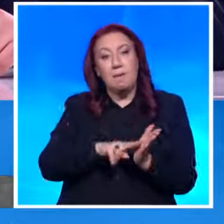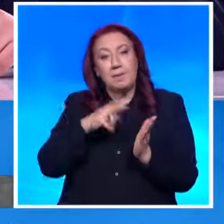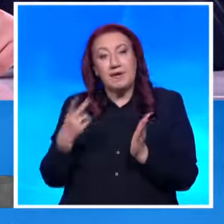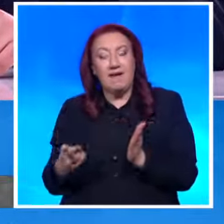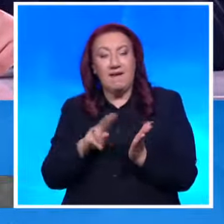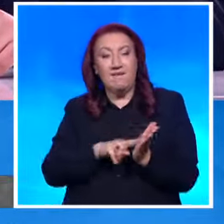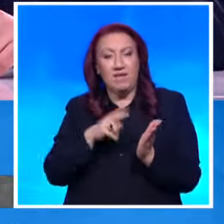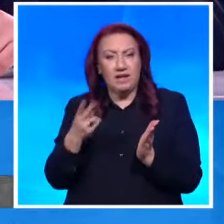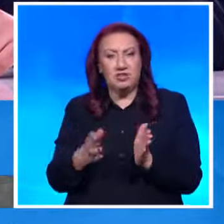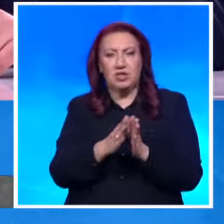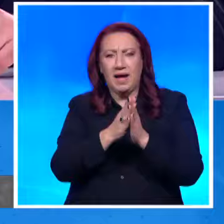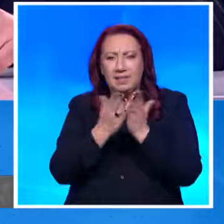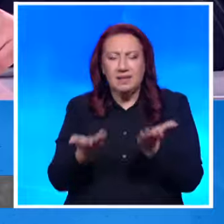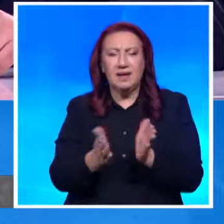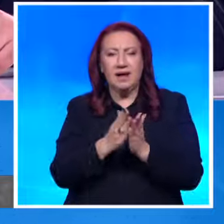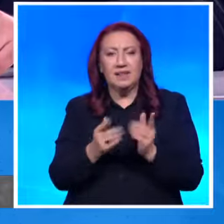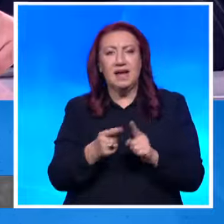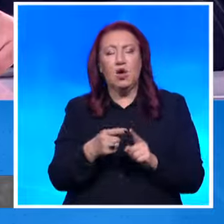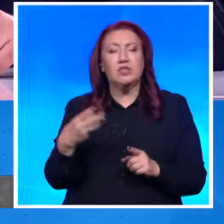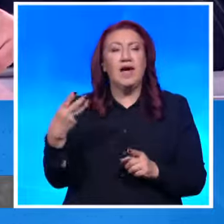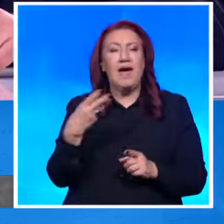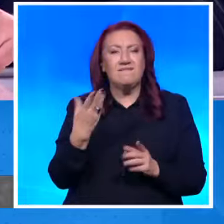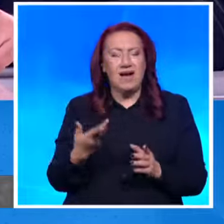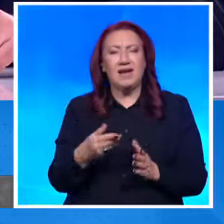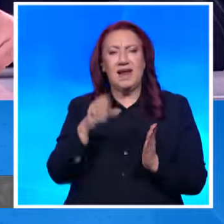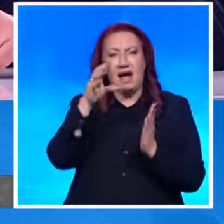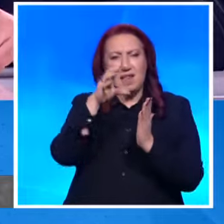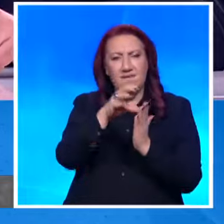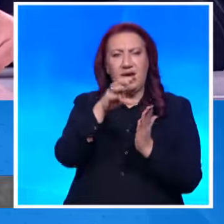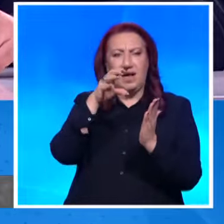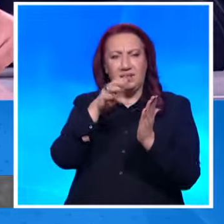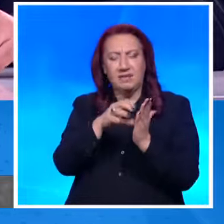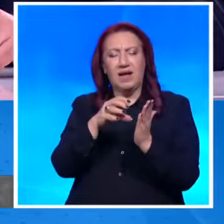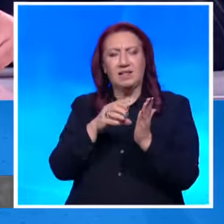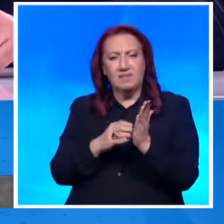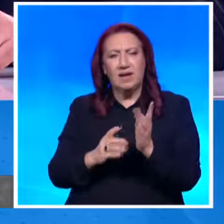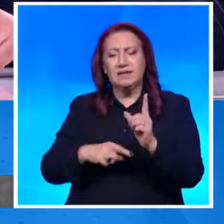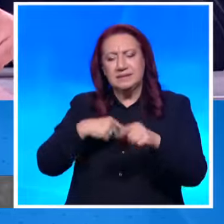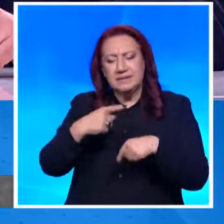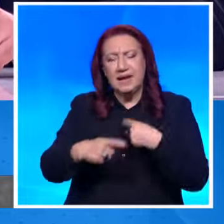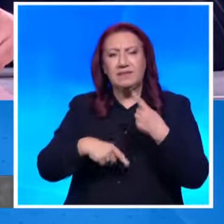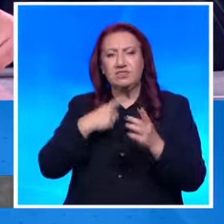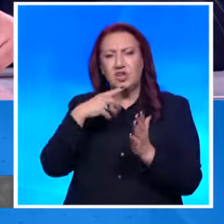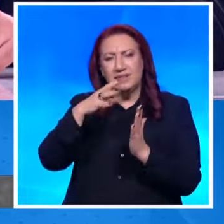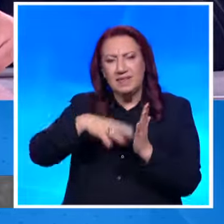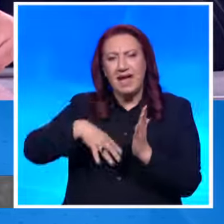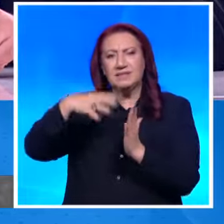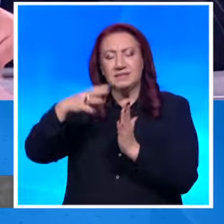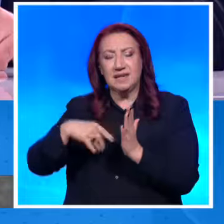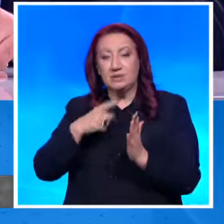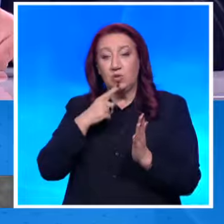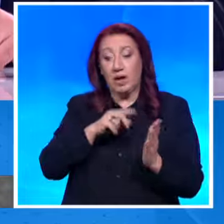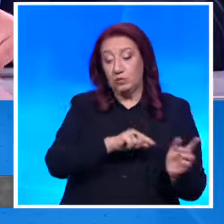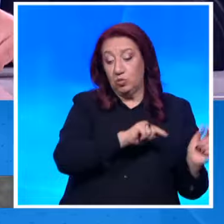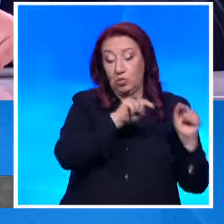по книга от Евангелията, глава по глава, после следващите текстови, следващите текстови, т.н. И когато минава в България, той